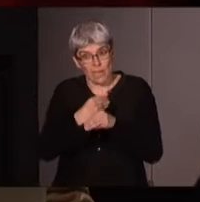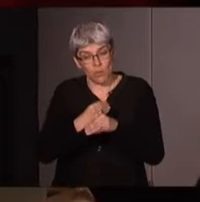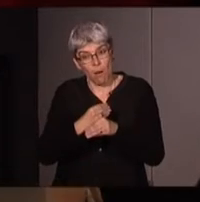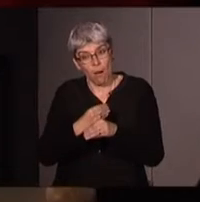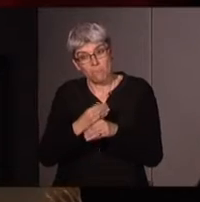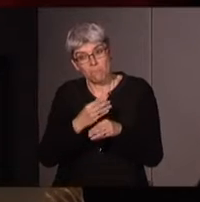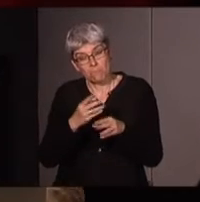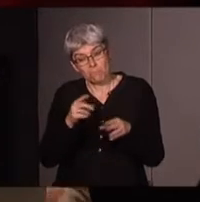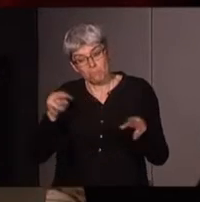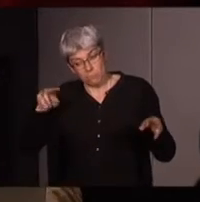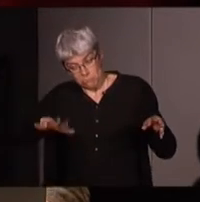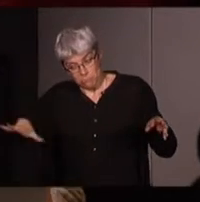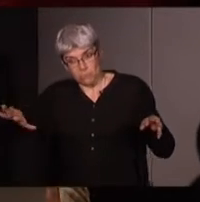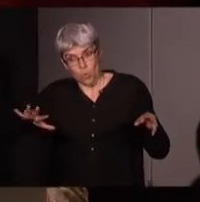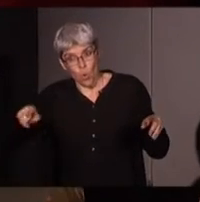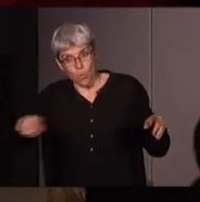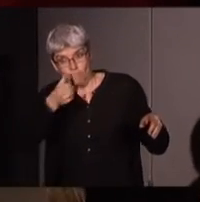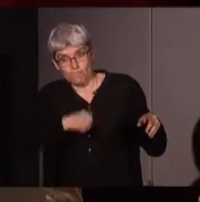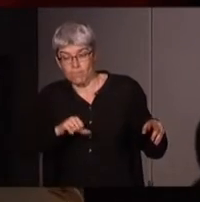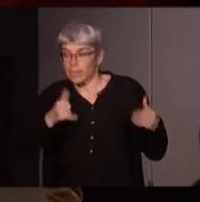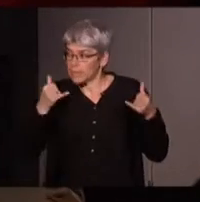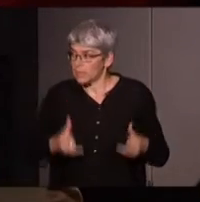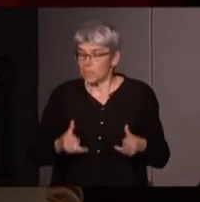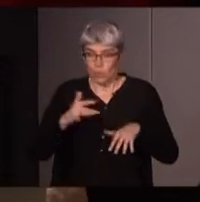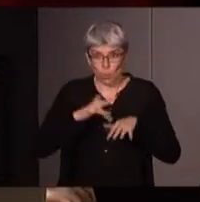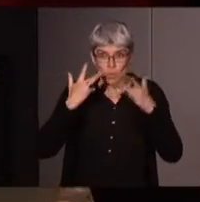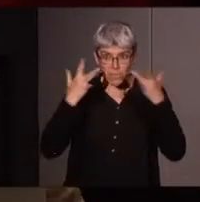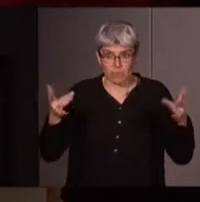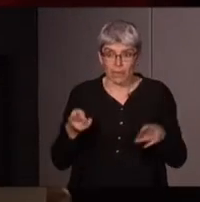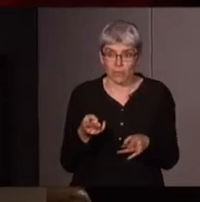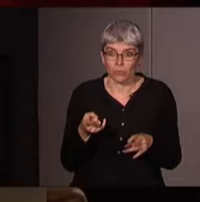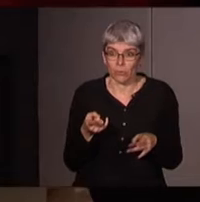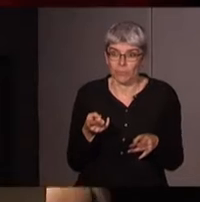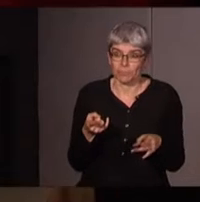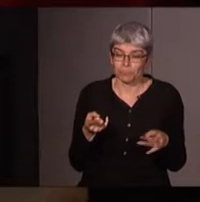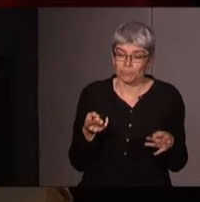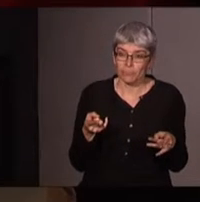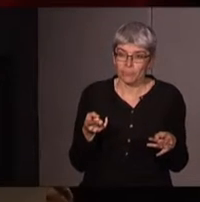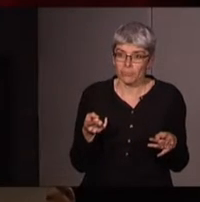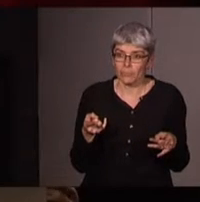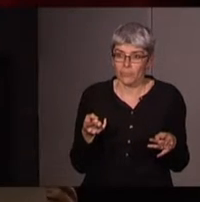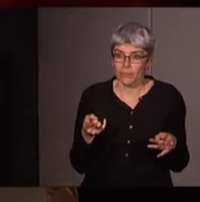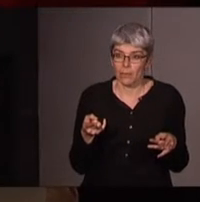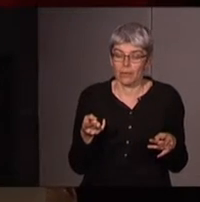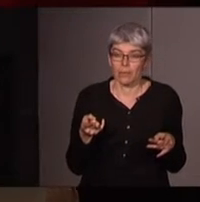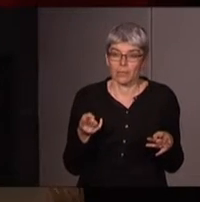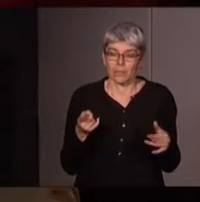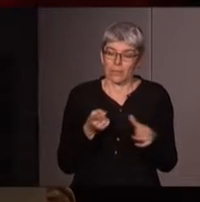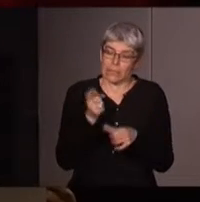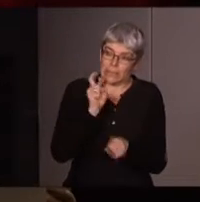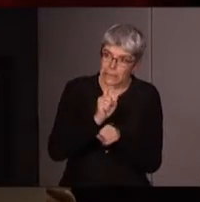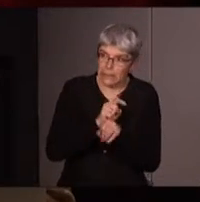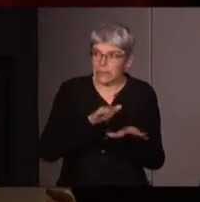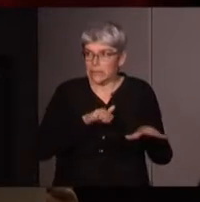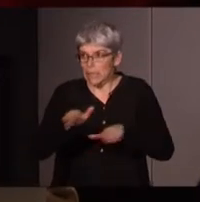mais ici j'en ai fait moi-même l'expérience c'est la difficulté à entendre la critique des sciences modernes la critique des